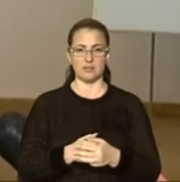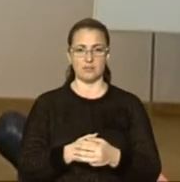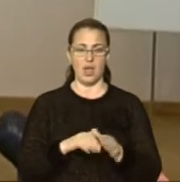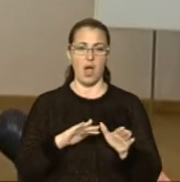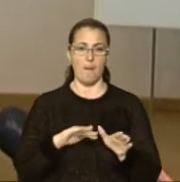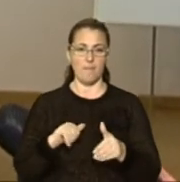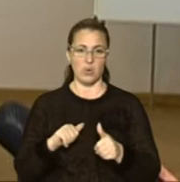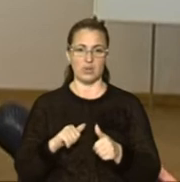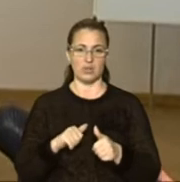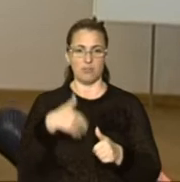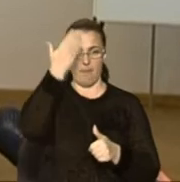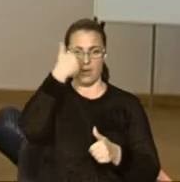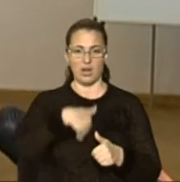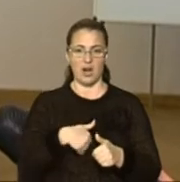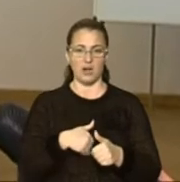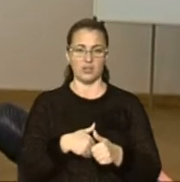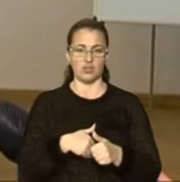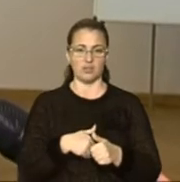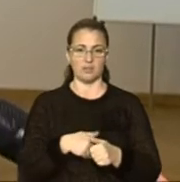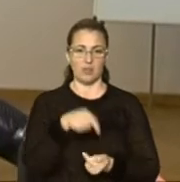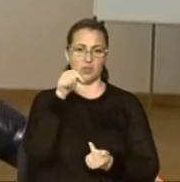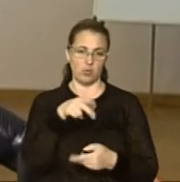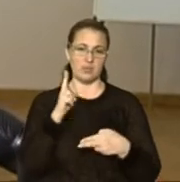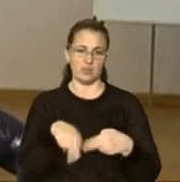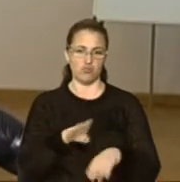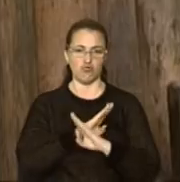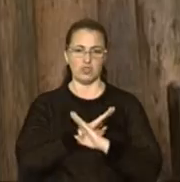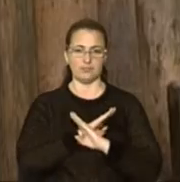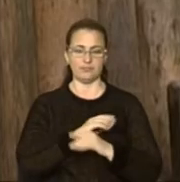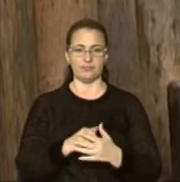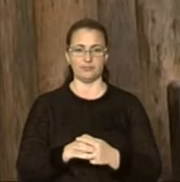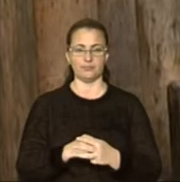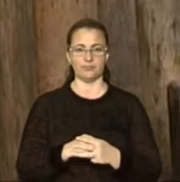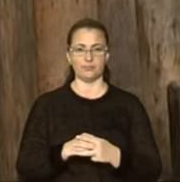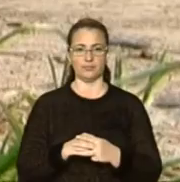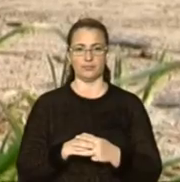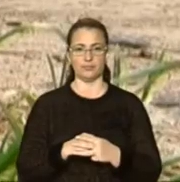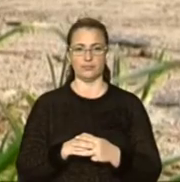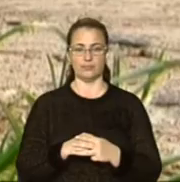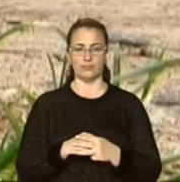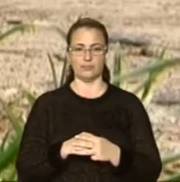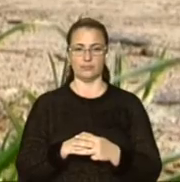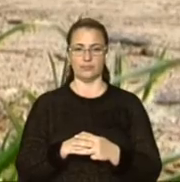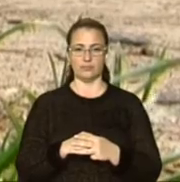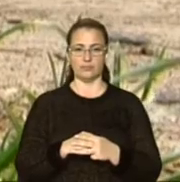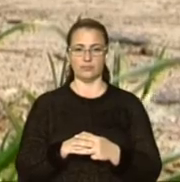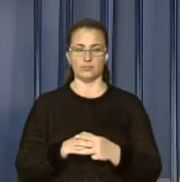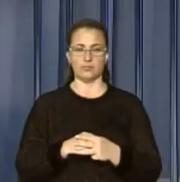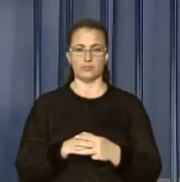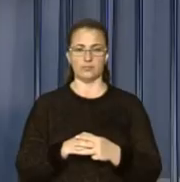ну а потім паралічі, відповідно, і закінчується все смертью. Олена Данило, Роман Гнатишин, ЮАЛьвів.